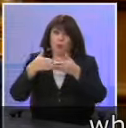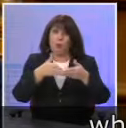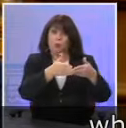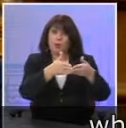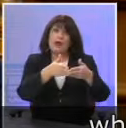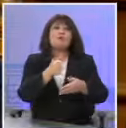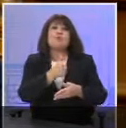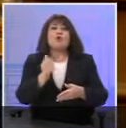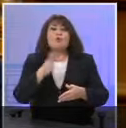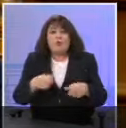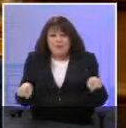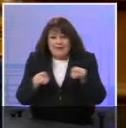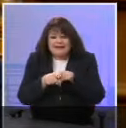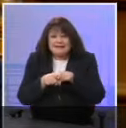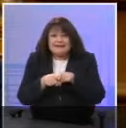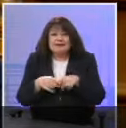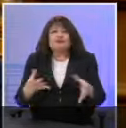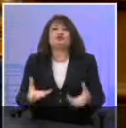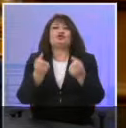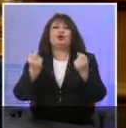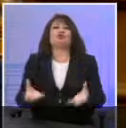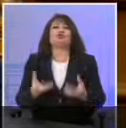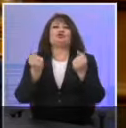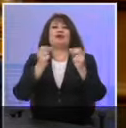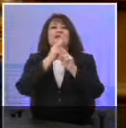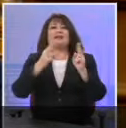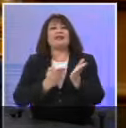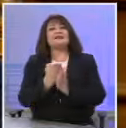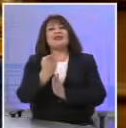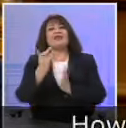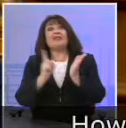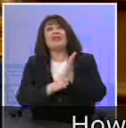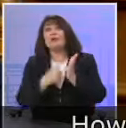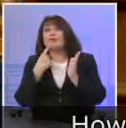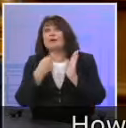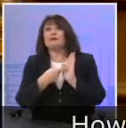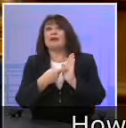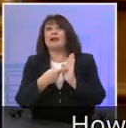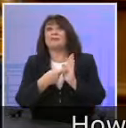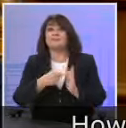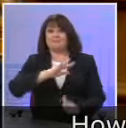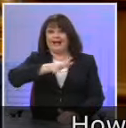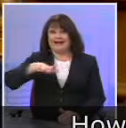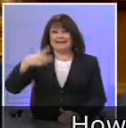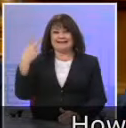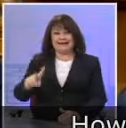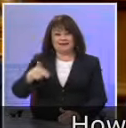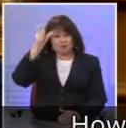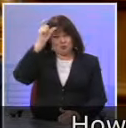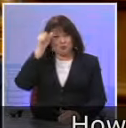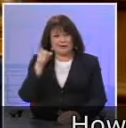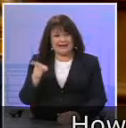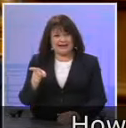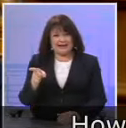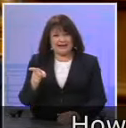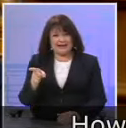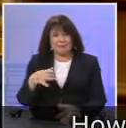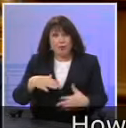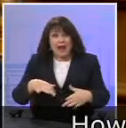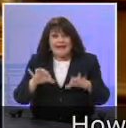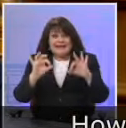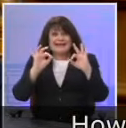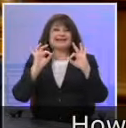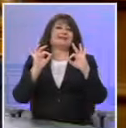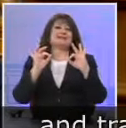η διάσωση. Διότι αυτό μας ορίζει το διεθνές δίκαιο. Στις ακτές όμως της Τουρκίας, εκεί από όπου ξεκινάνε